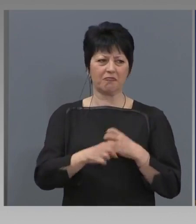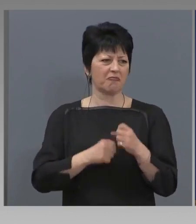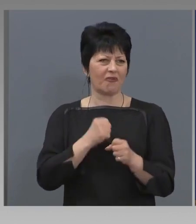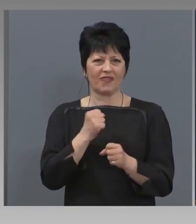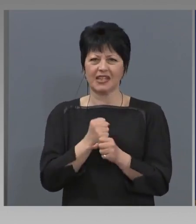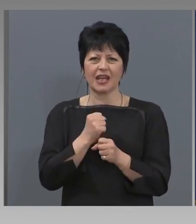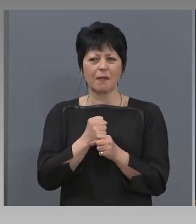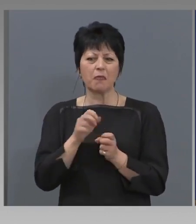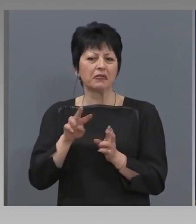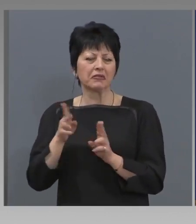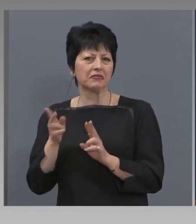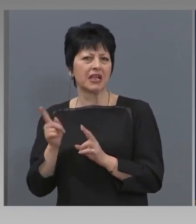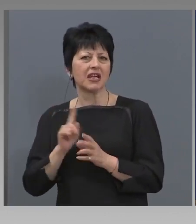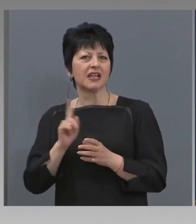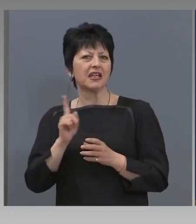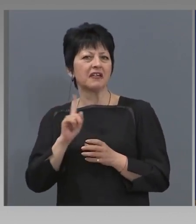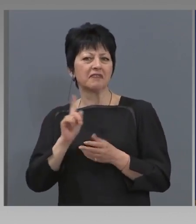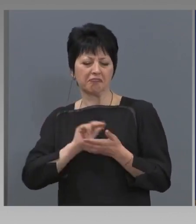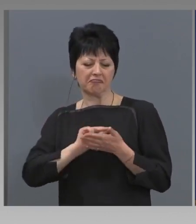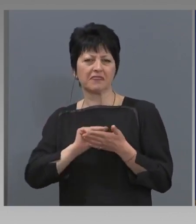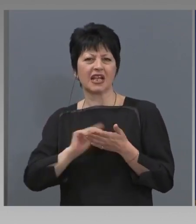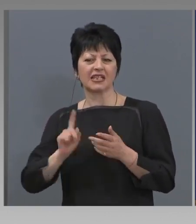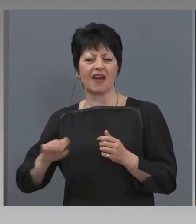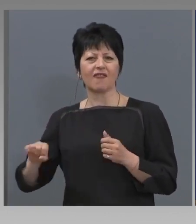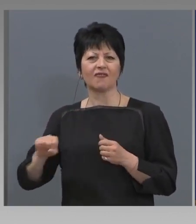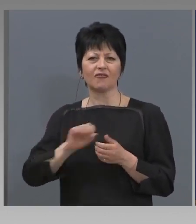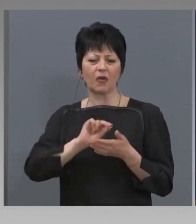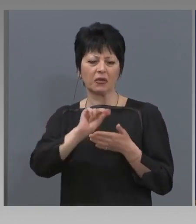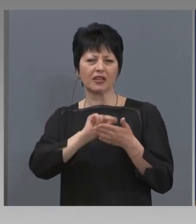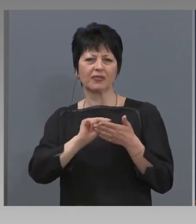смисъл не се дори водеха по